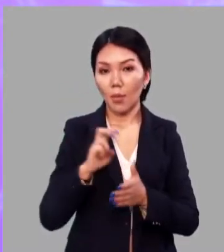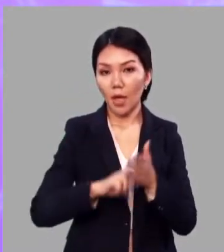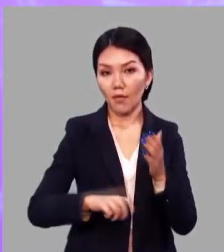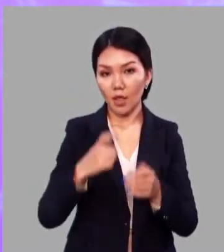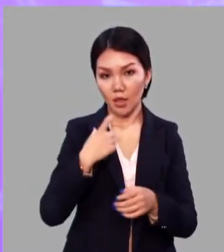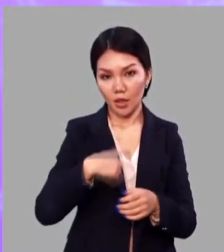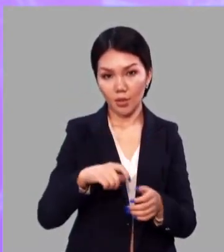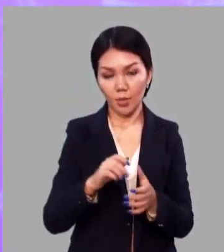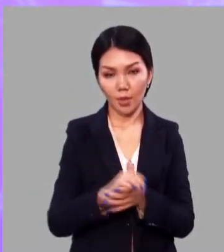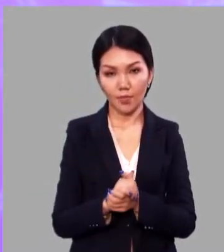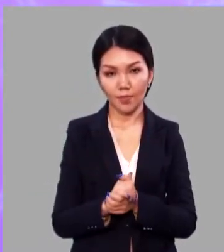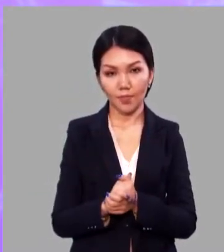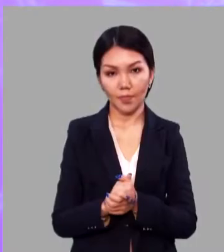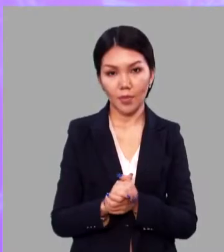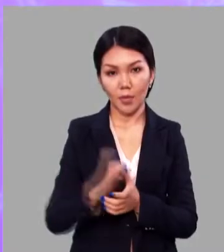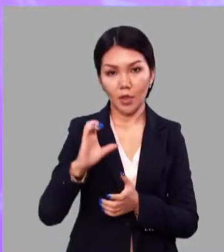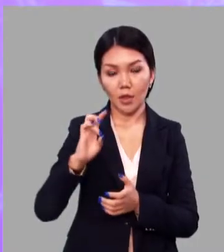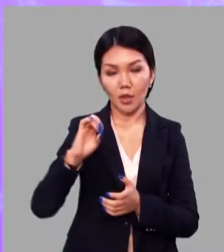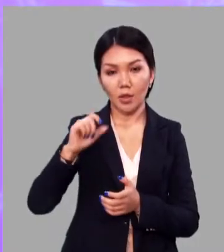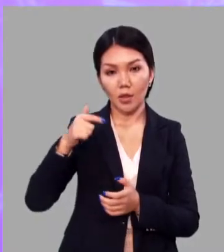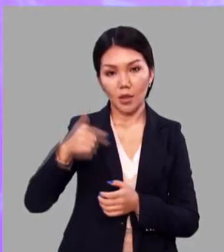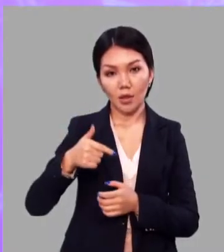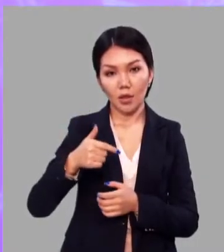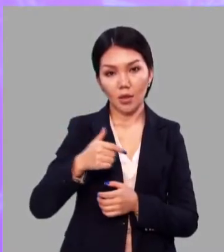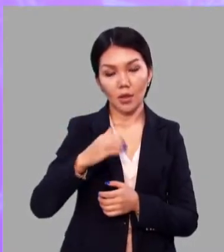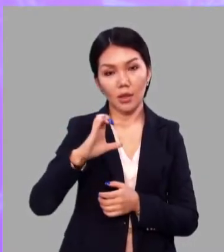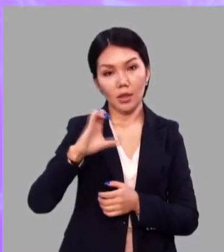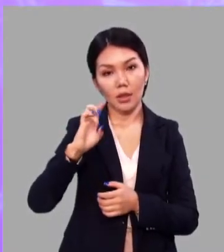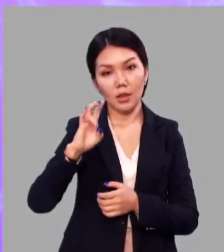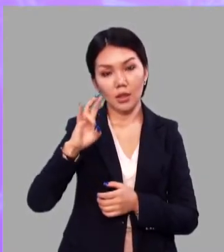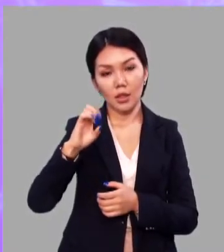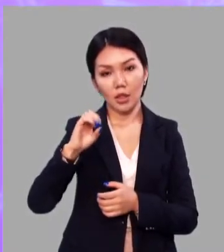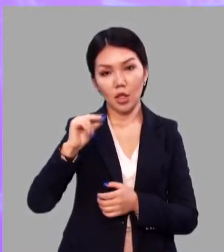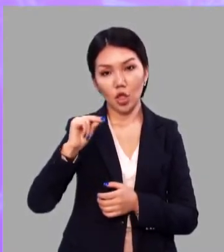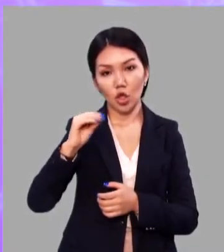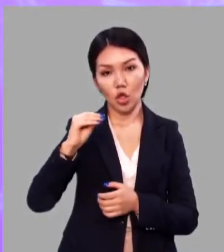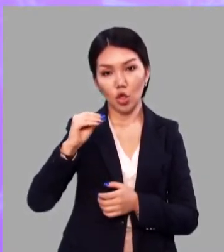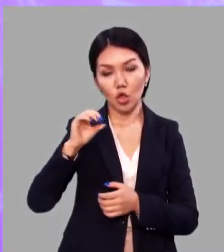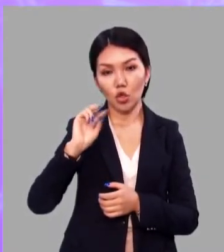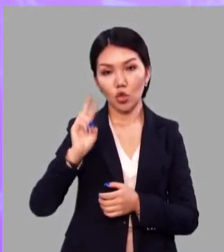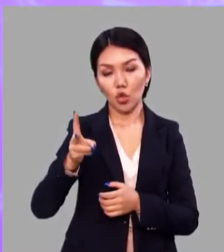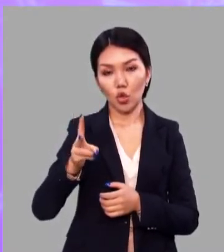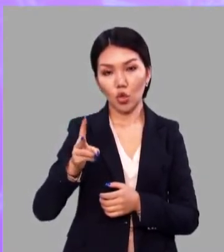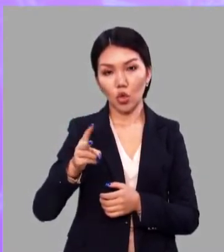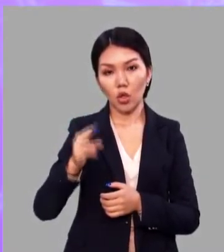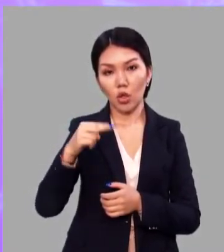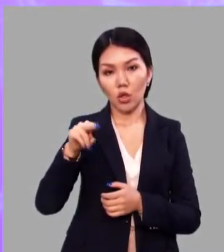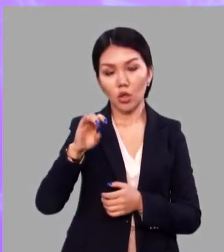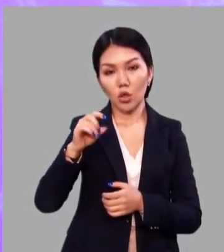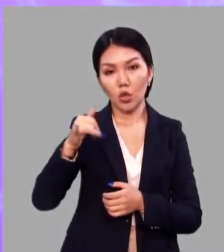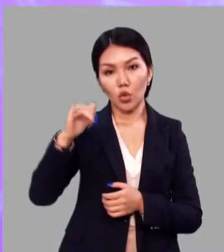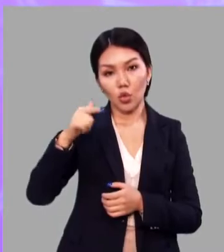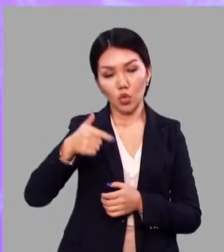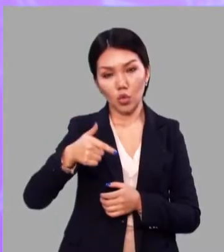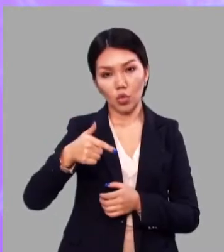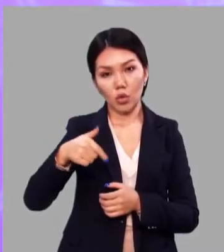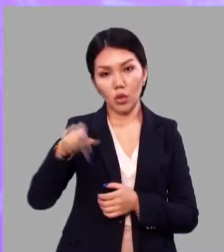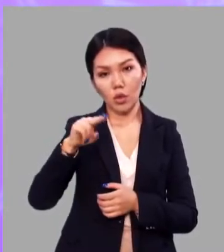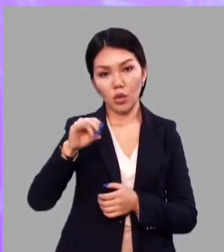Проверьте себя. Снег, снежок, друг, друзья,